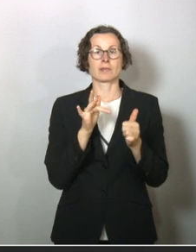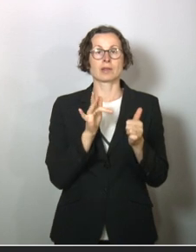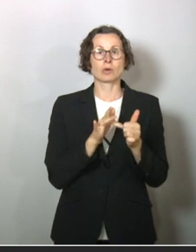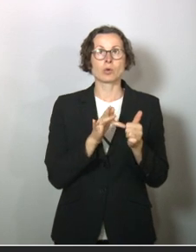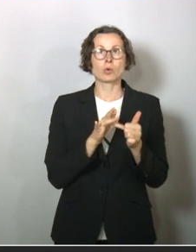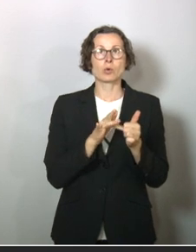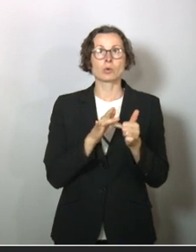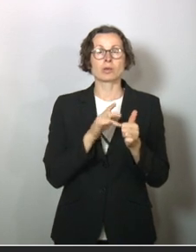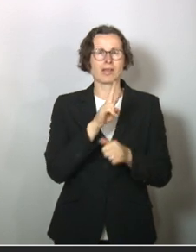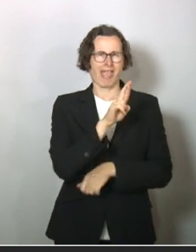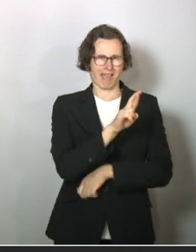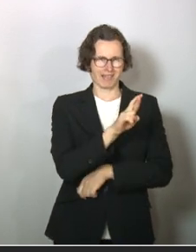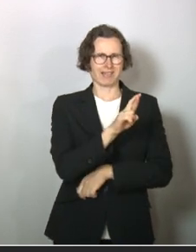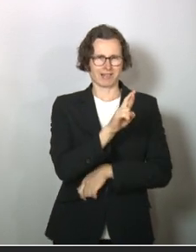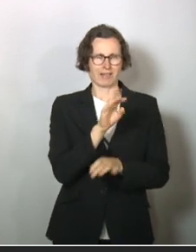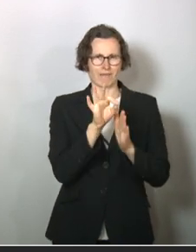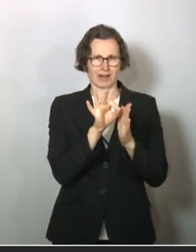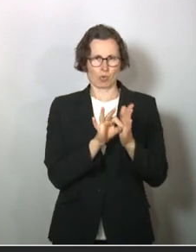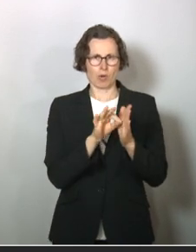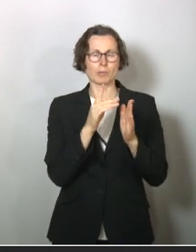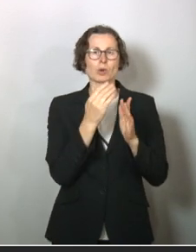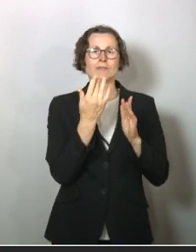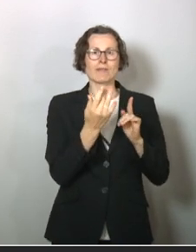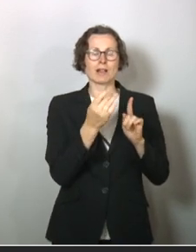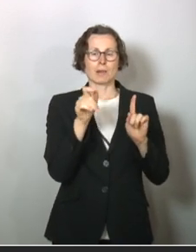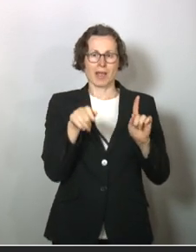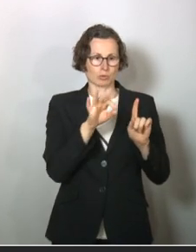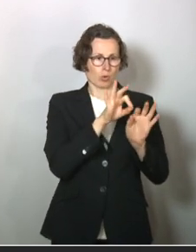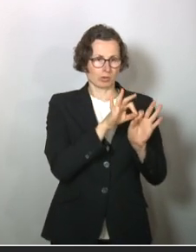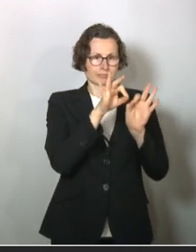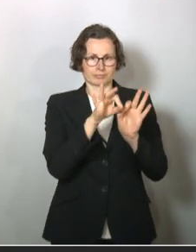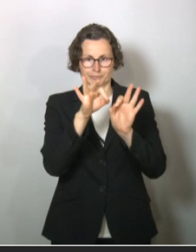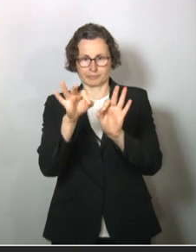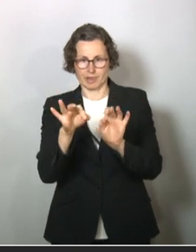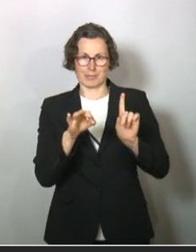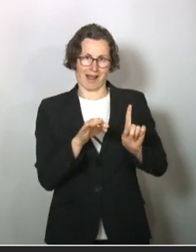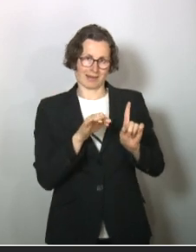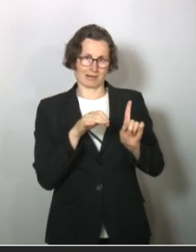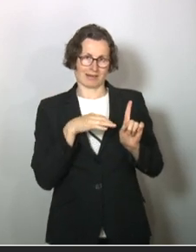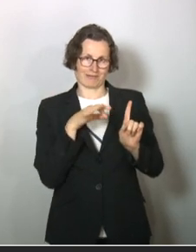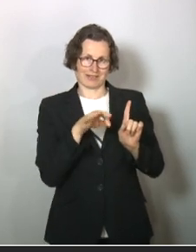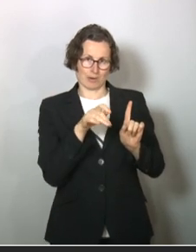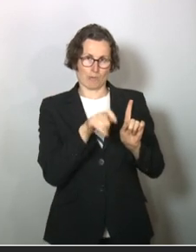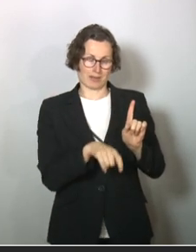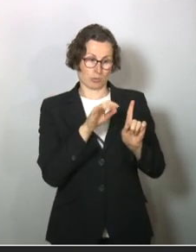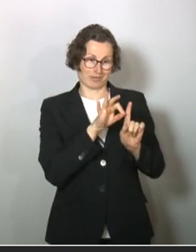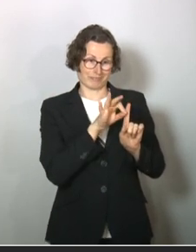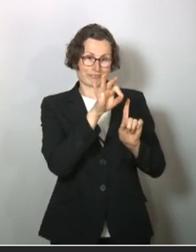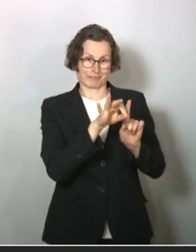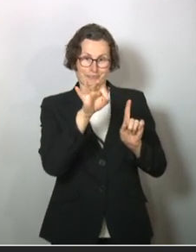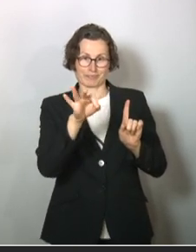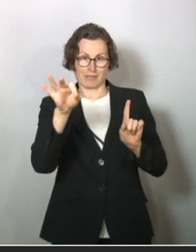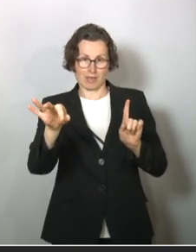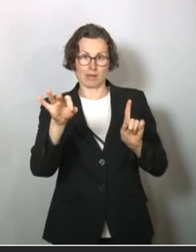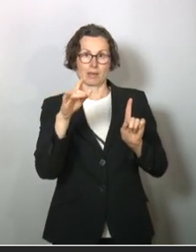R-Faktor, also wie viele Personen werden im Durchschnitt angesteckt durch eine infizierte Person, Frau Augstein hat recht,